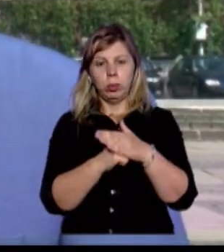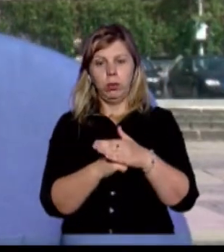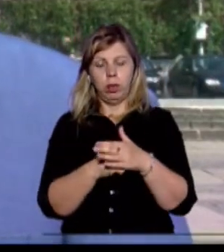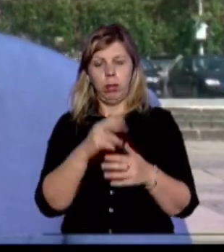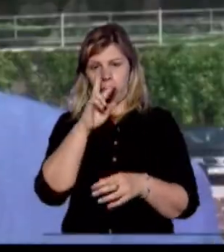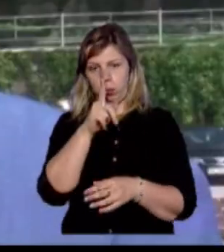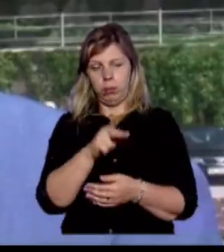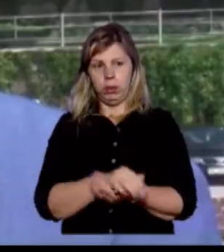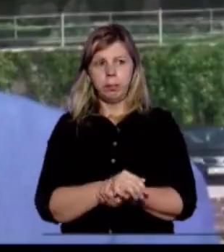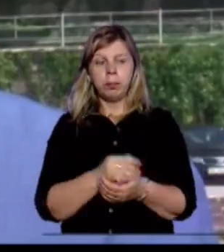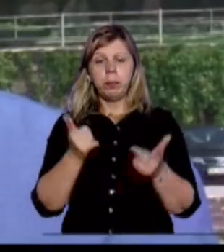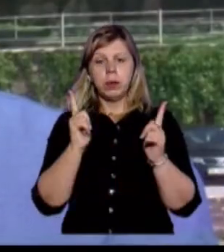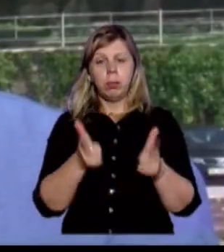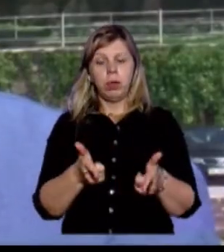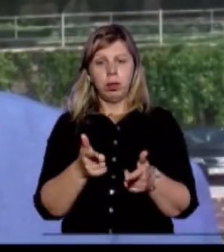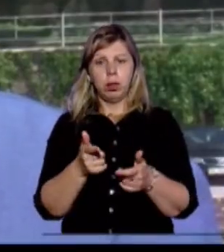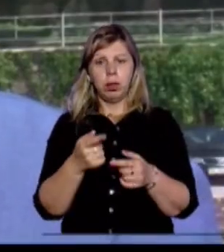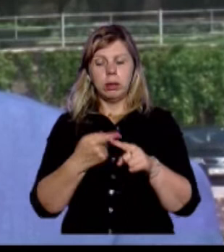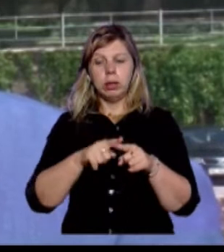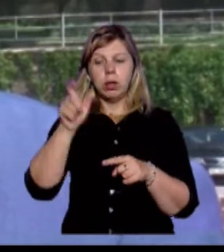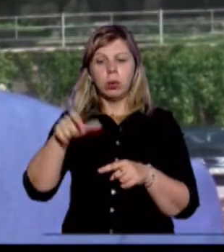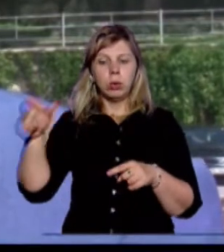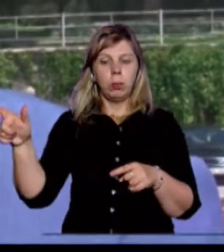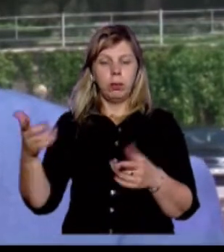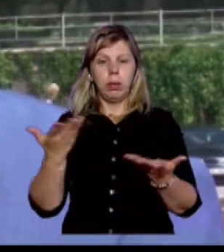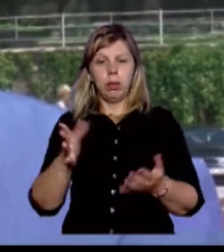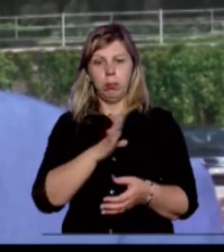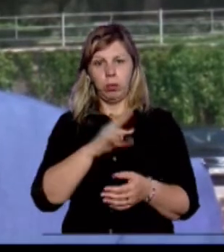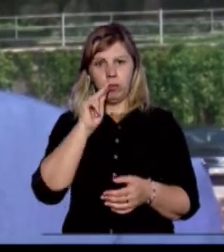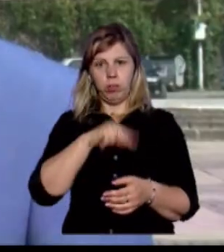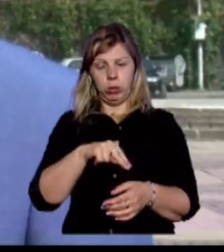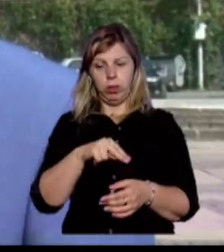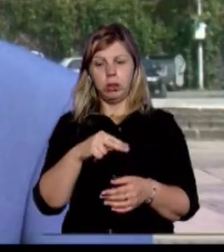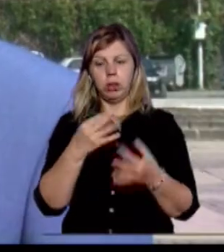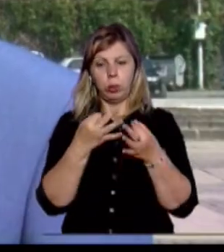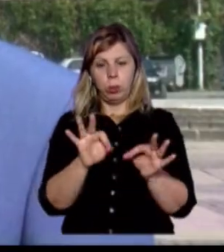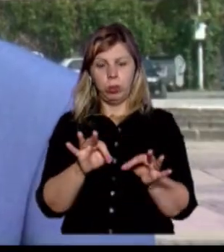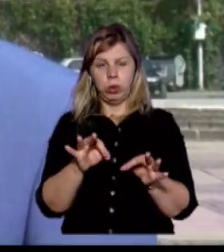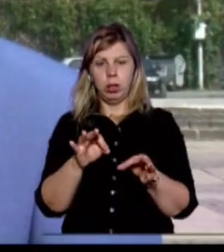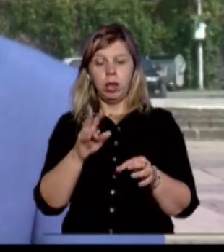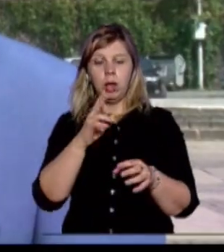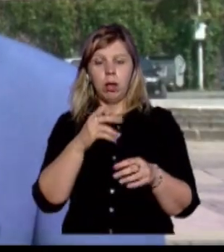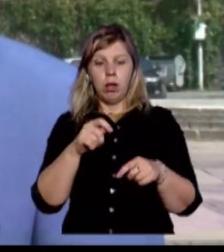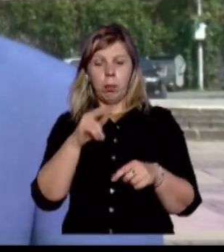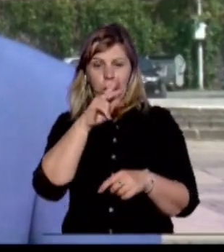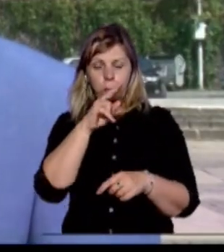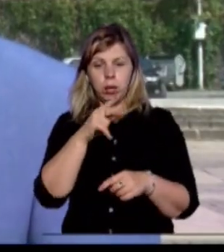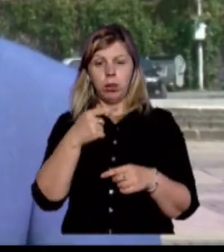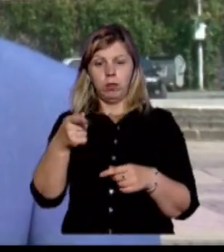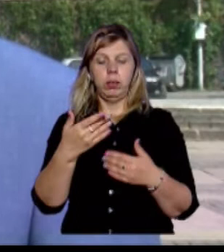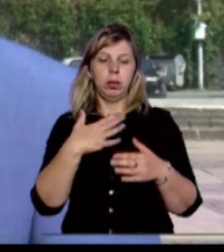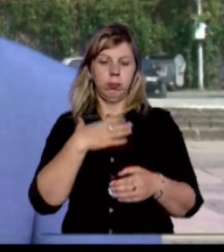помилка. Відповідно, ті особи, які були винуваті у допущенні даних помилок, вони